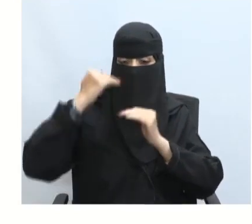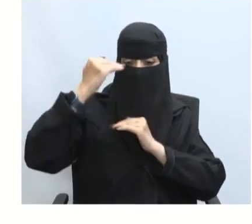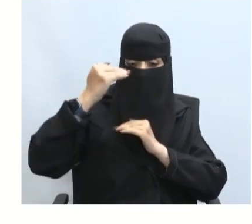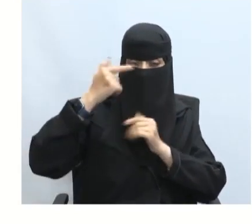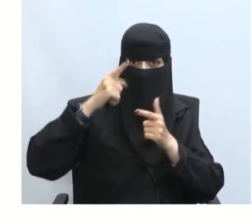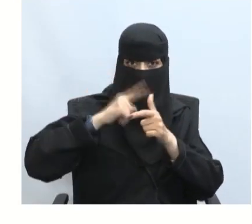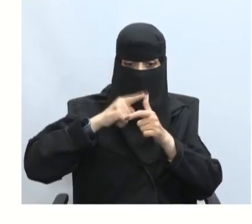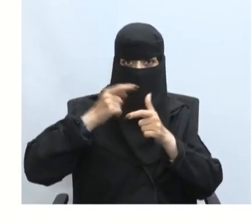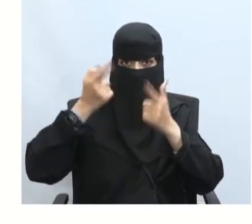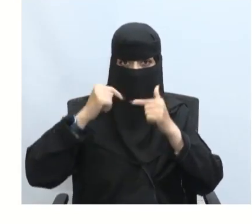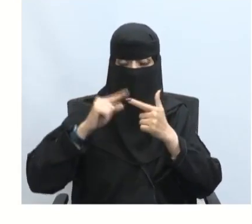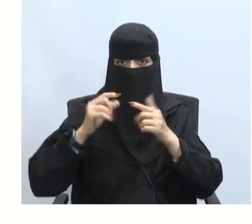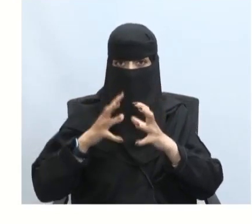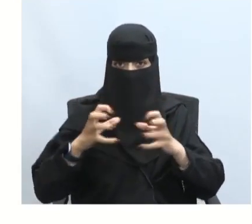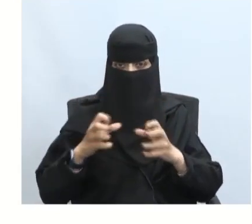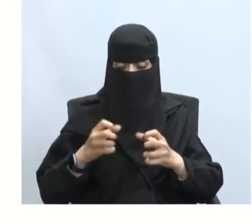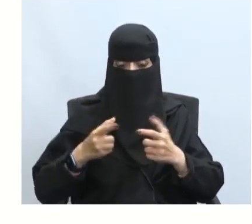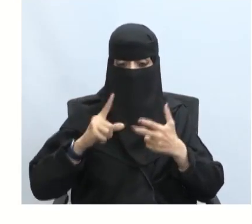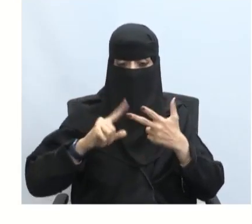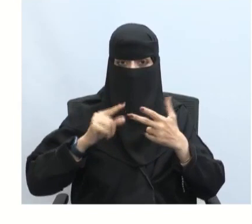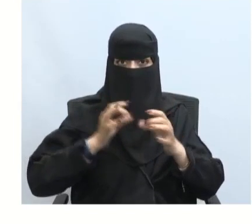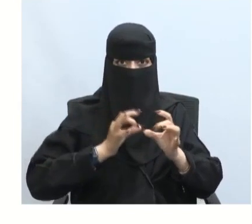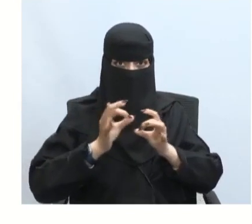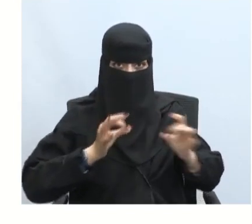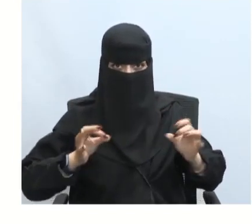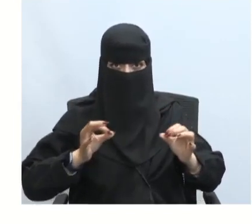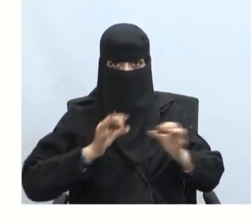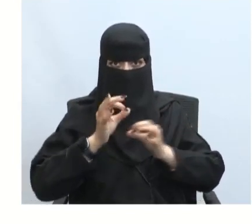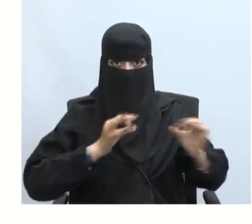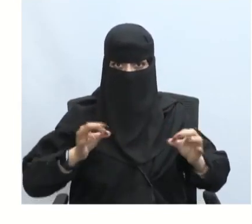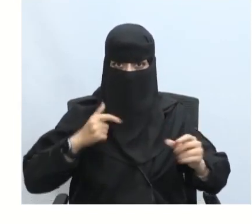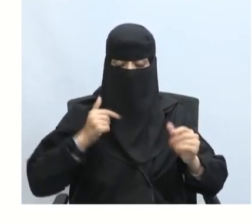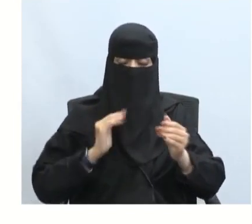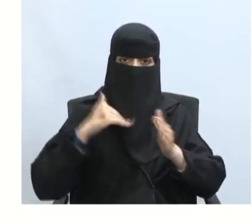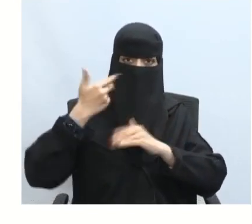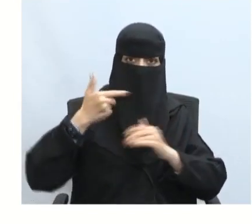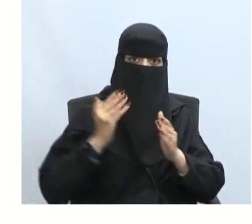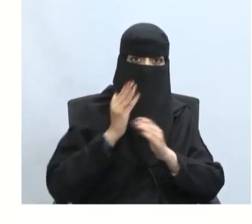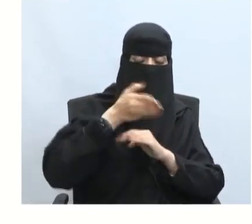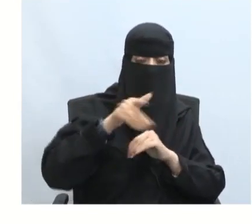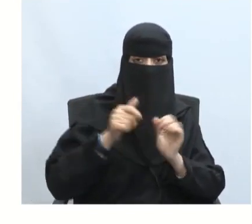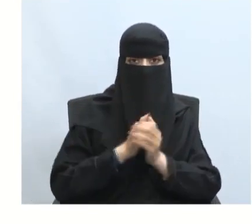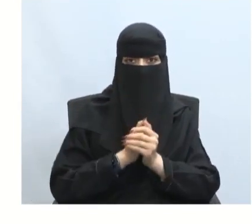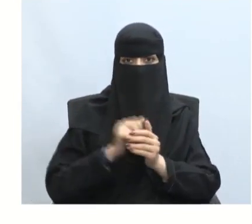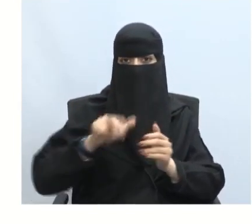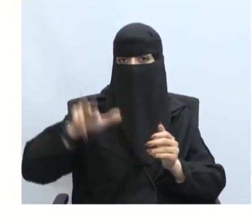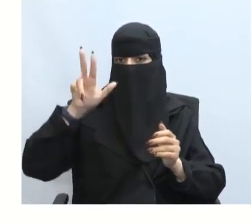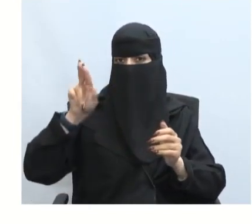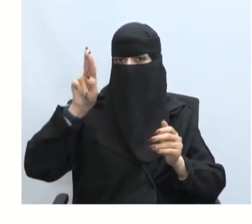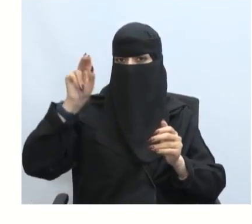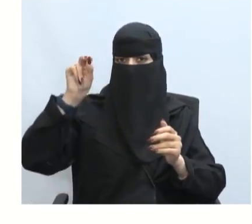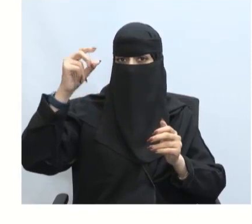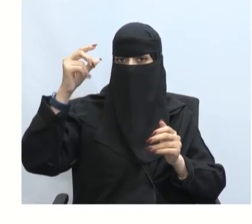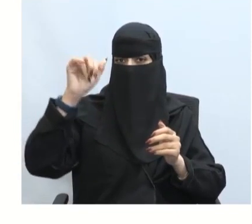تحليل بعدها تخطيط بعدها التدخل نبدأ بالتقدير